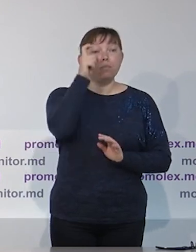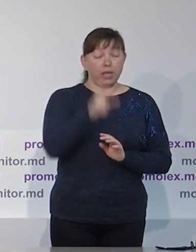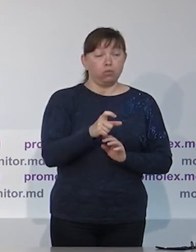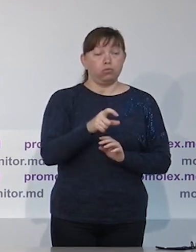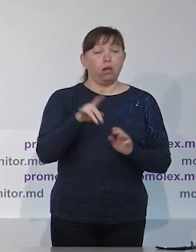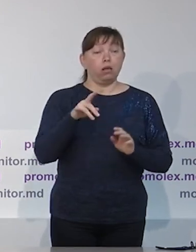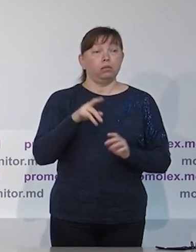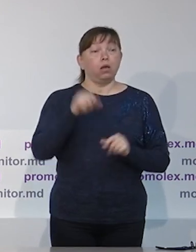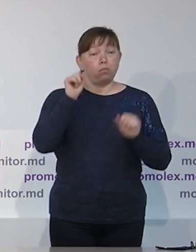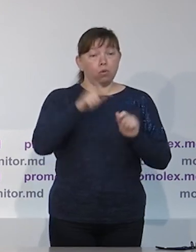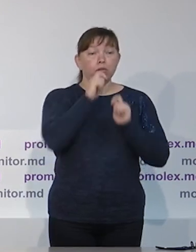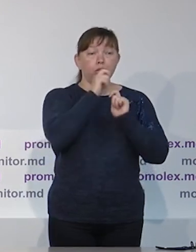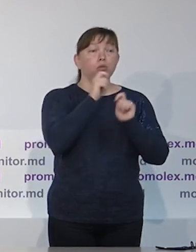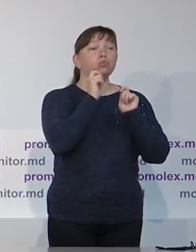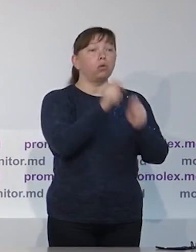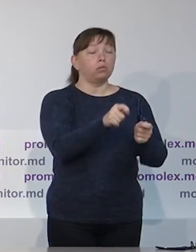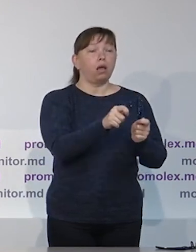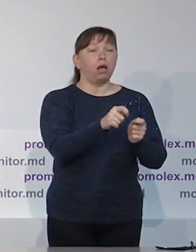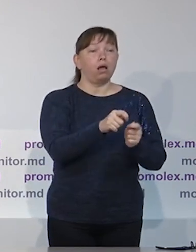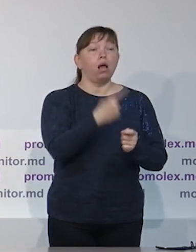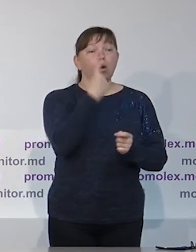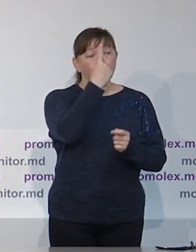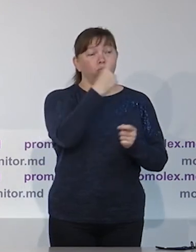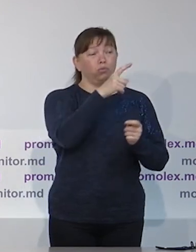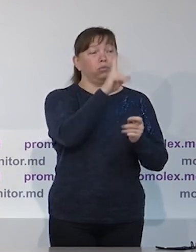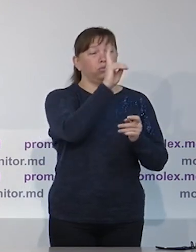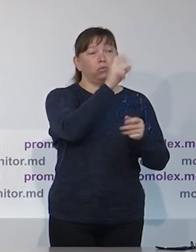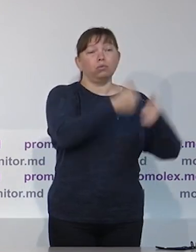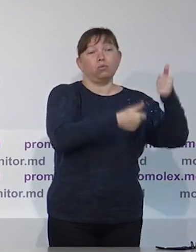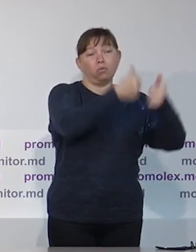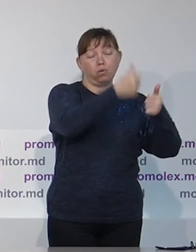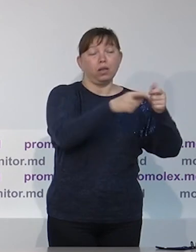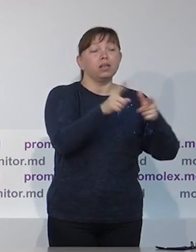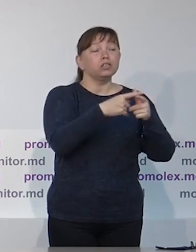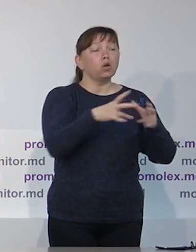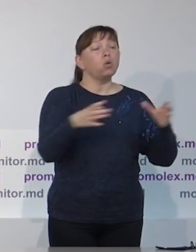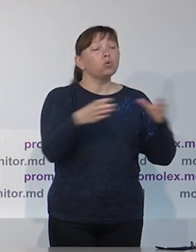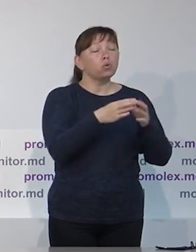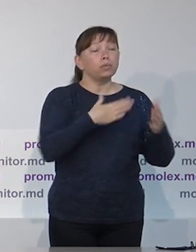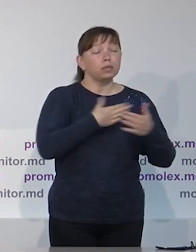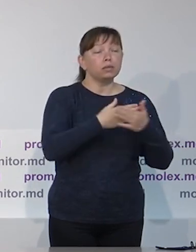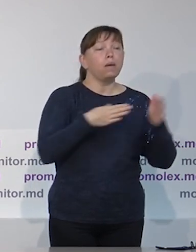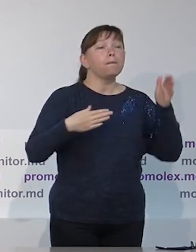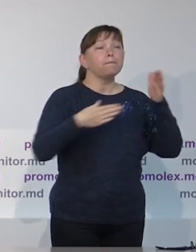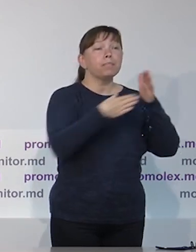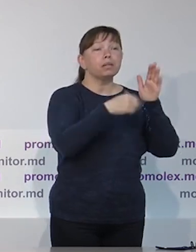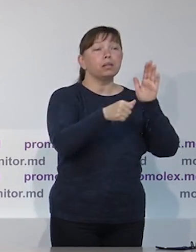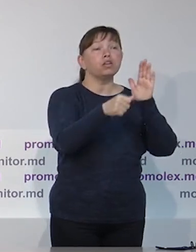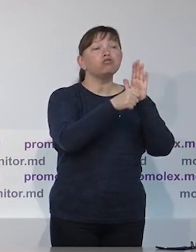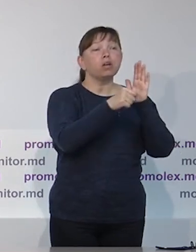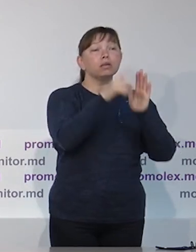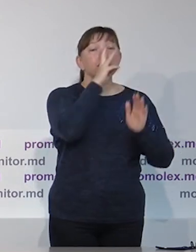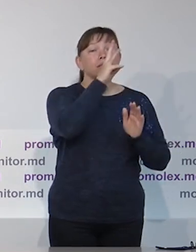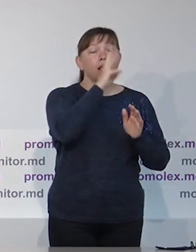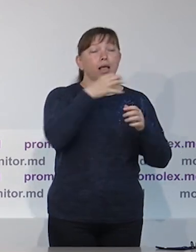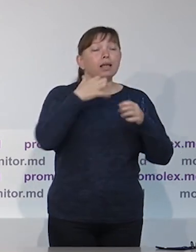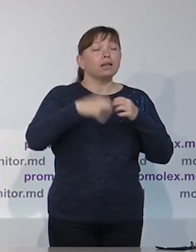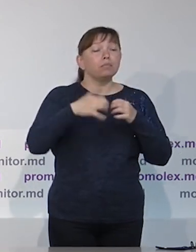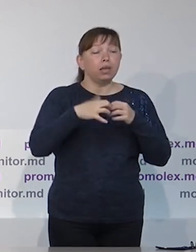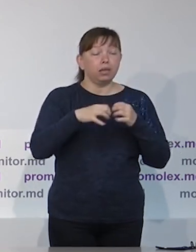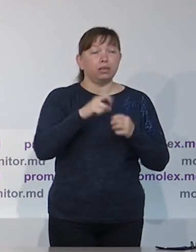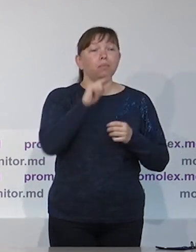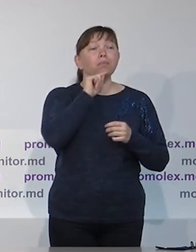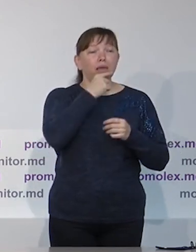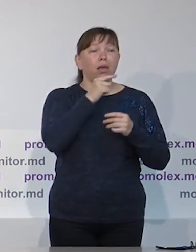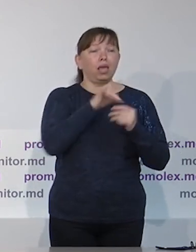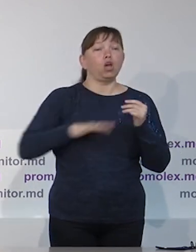возможность которая была введена в 2019 году в законодательство. Так, значит,